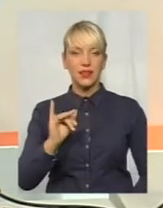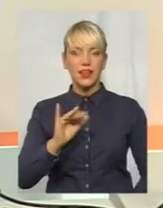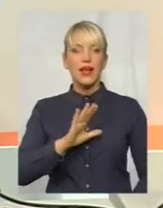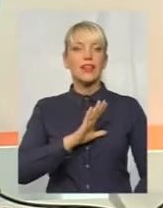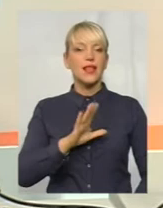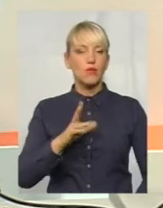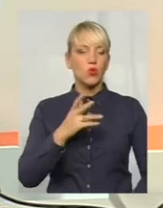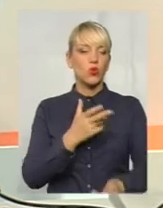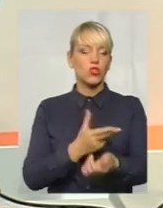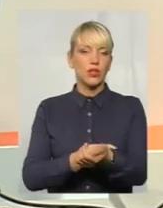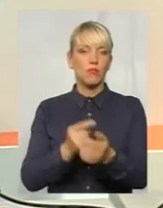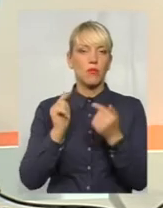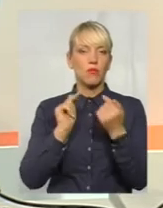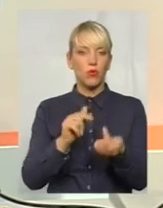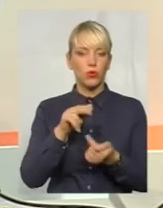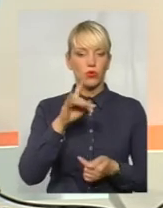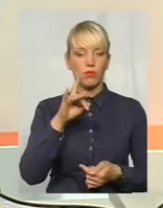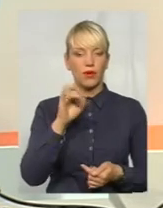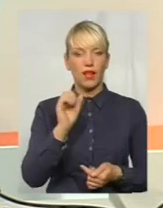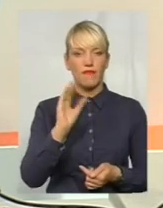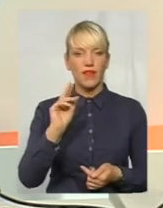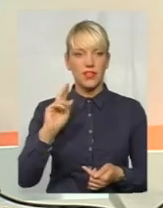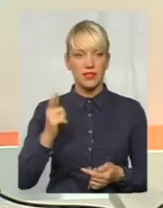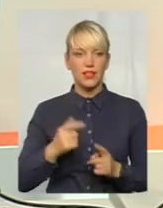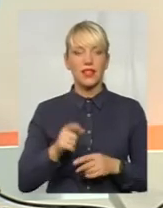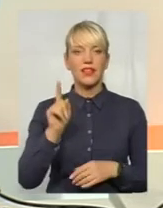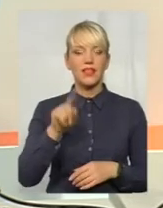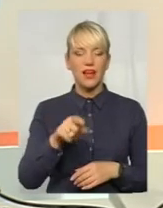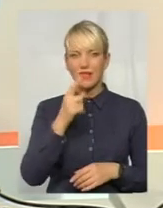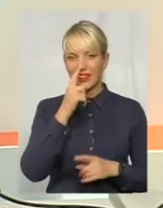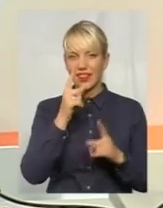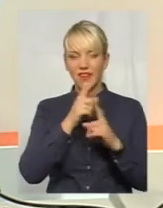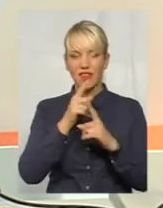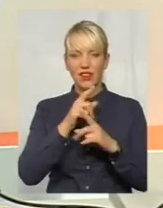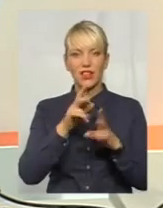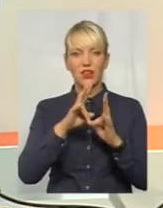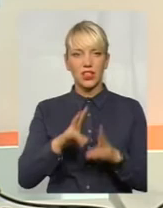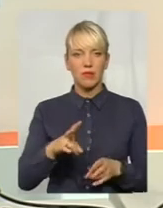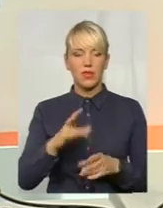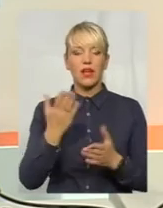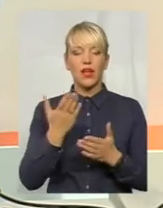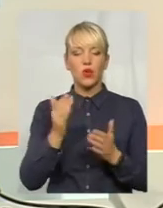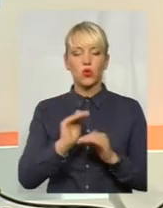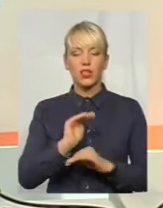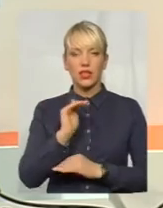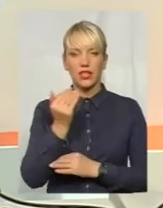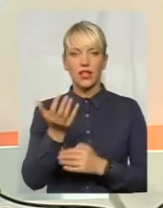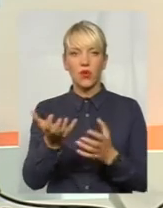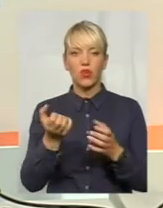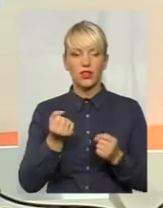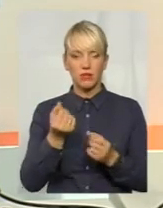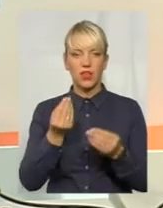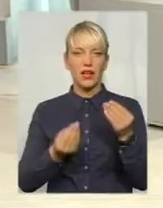правцю. І навіть невелика, повірте, невелика травма, яку дитина отримала, граючи з іншими дітьми, вона